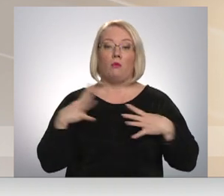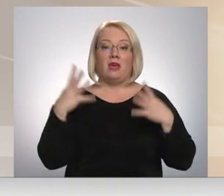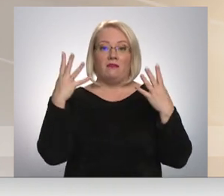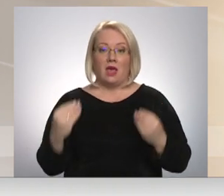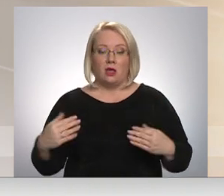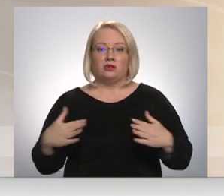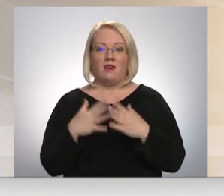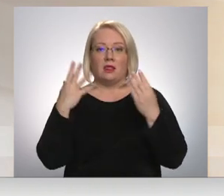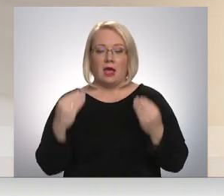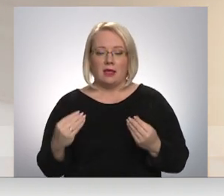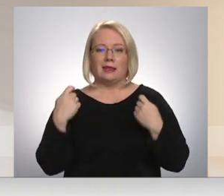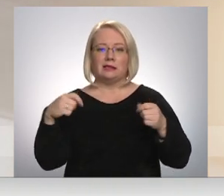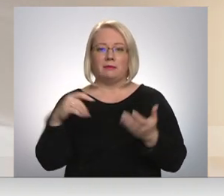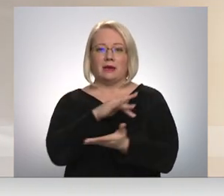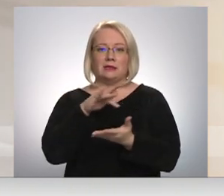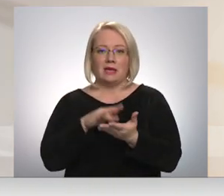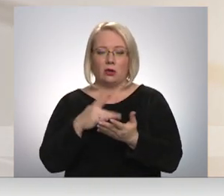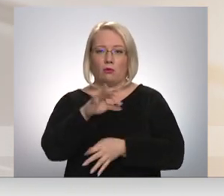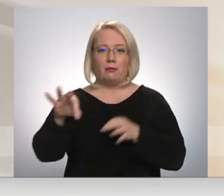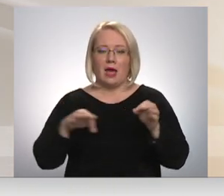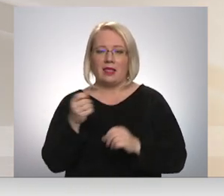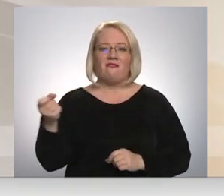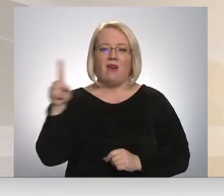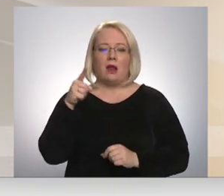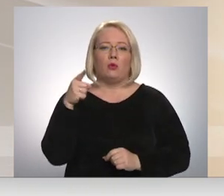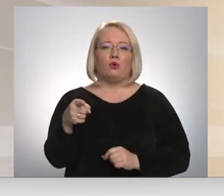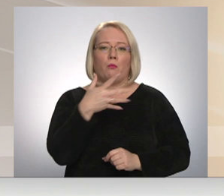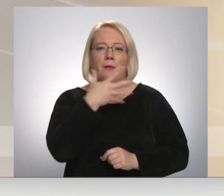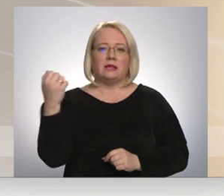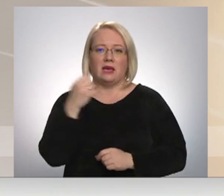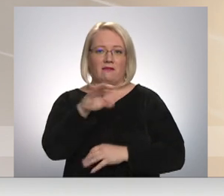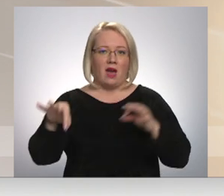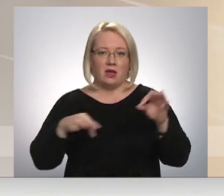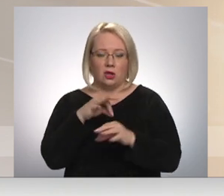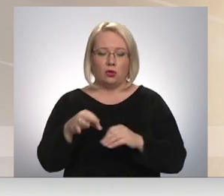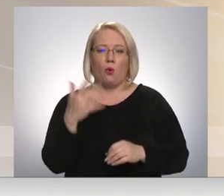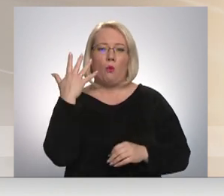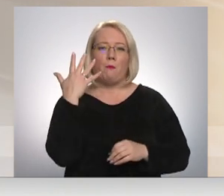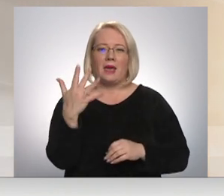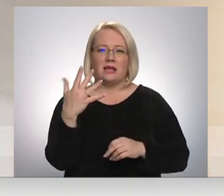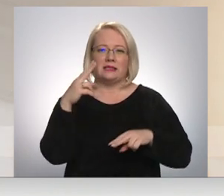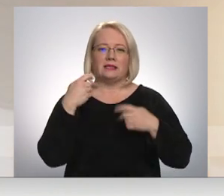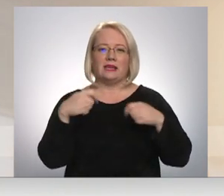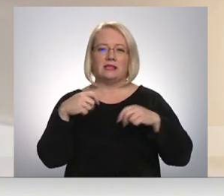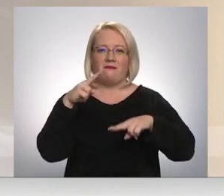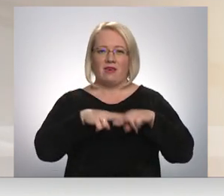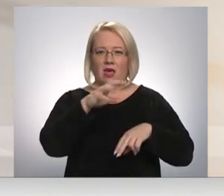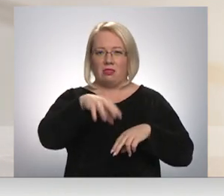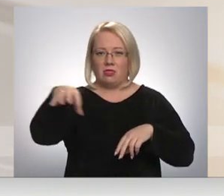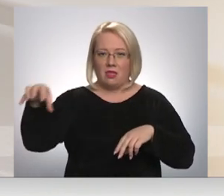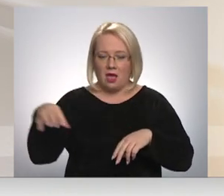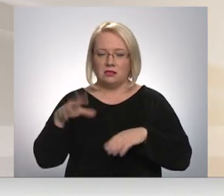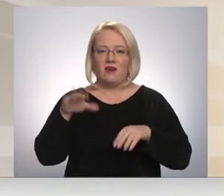Tirzniecības centros ar telpu platību virs 1500 kvadrātmetriem un vairāk nekā piecām Tirzniecības vietām drīkst strādā tikai pirmās